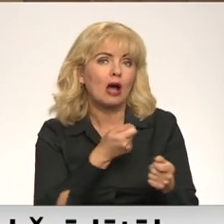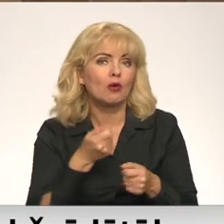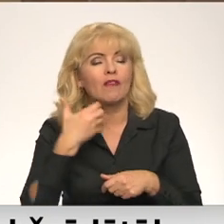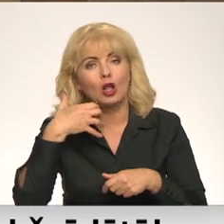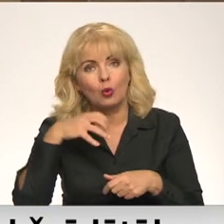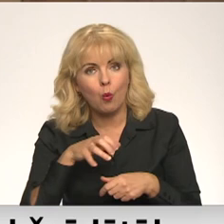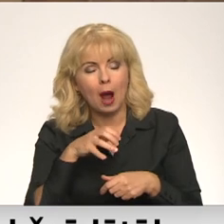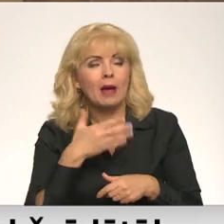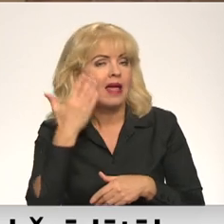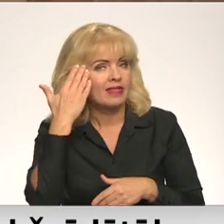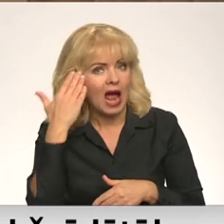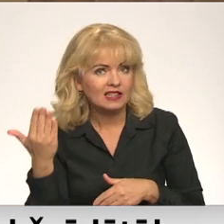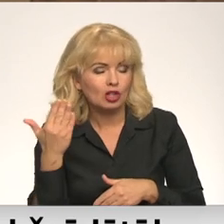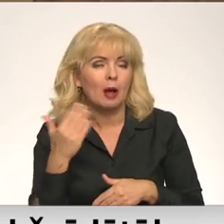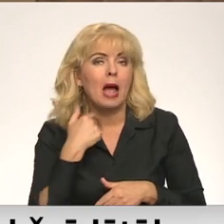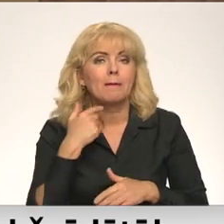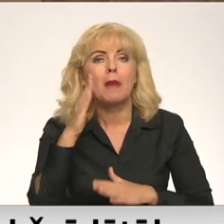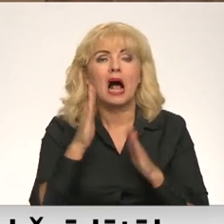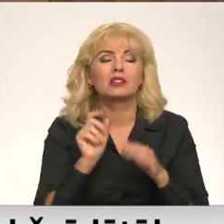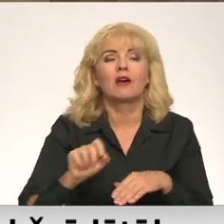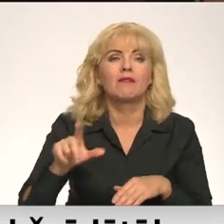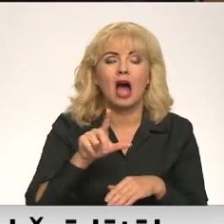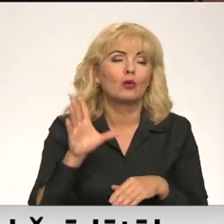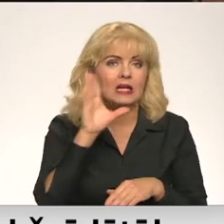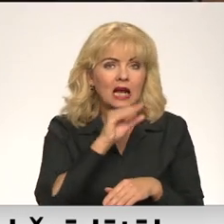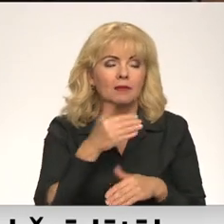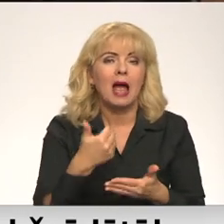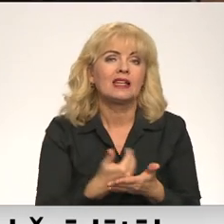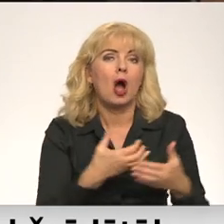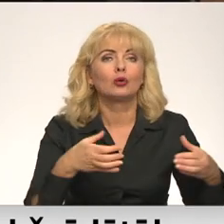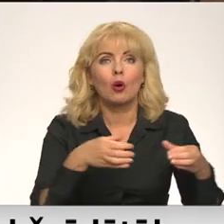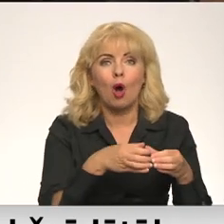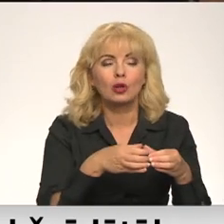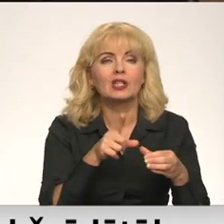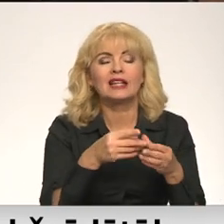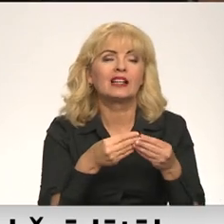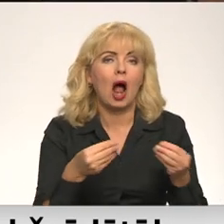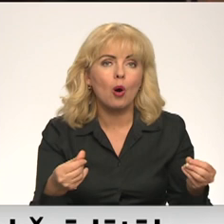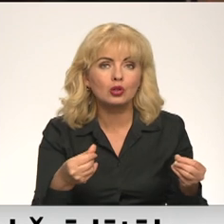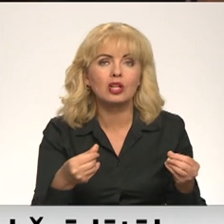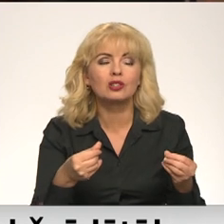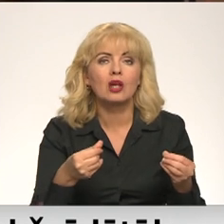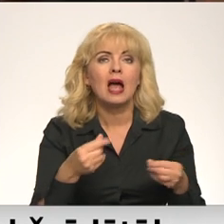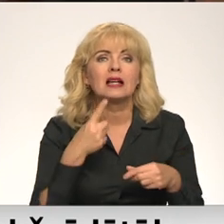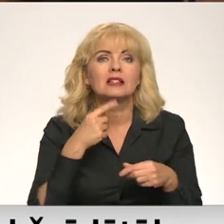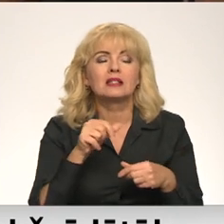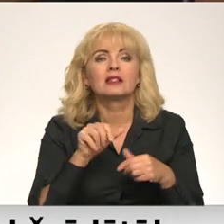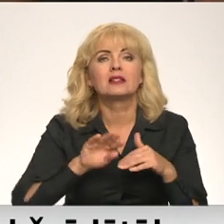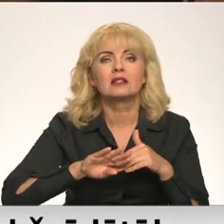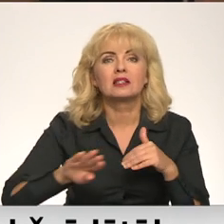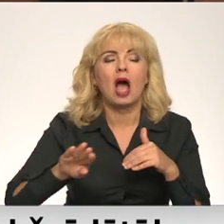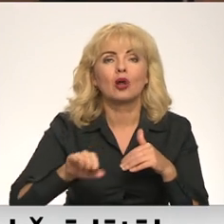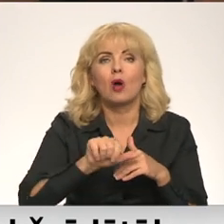pagaidām gan nesot zināms. Balsovairākums iespējamīja jaunajā kolīcijā ar samērā trauslas un arī sarki no līniju netrukst.